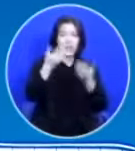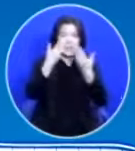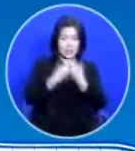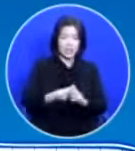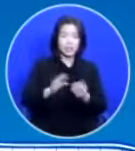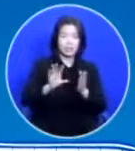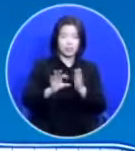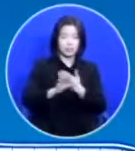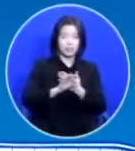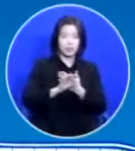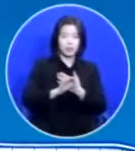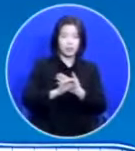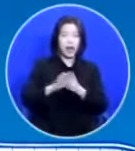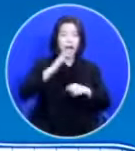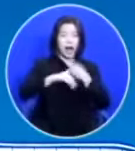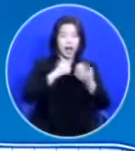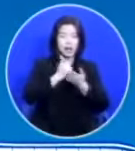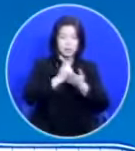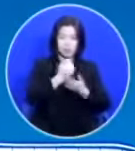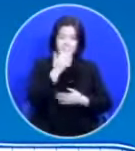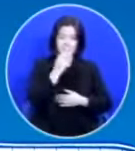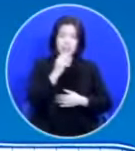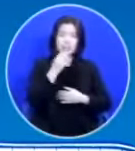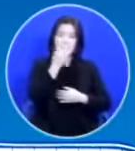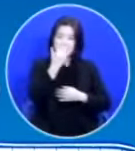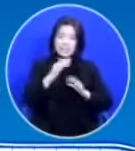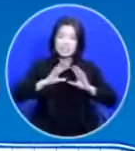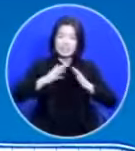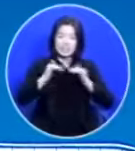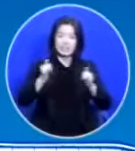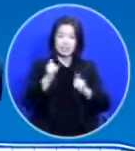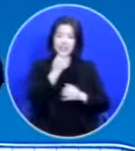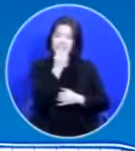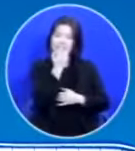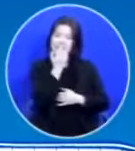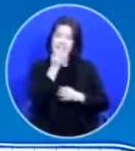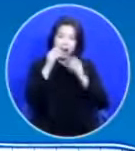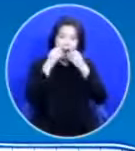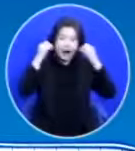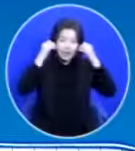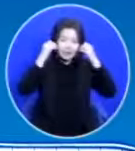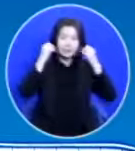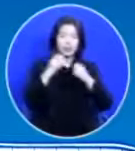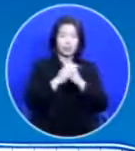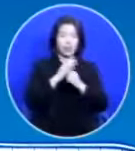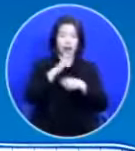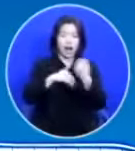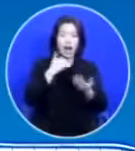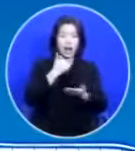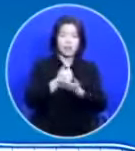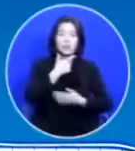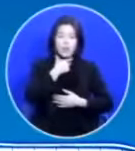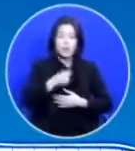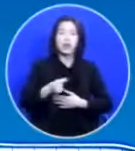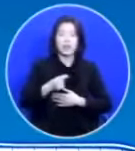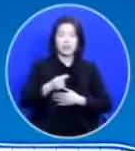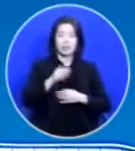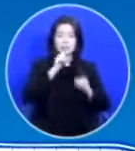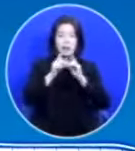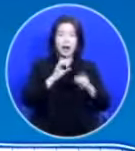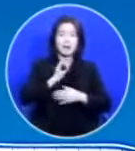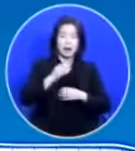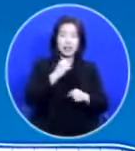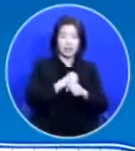이스라엘 백성들이 입에다가 아주 재갈을 물려놓고 하나님이 원하는 말만 하도록 또